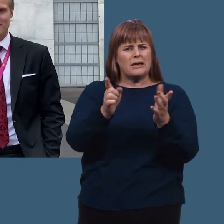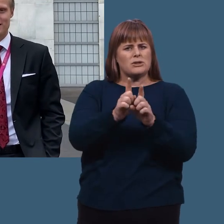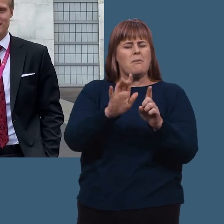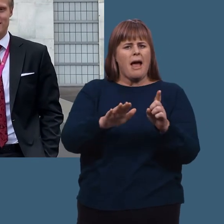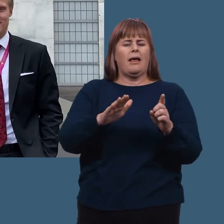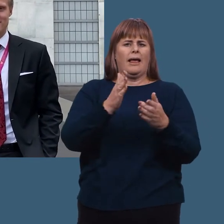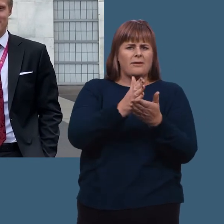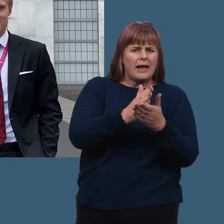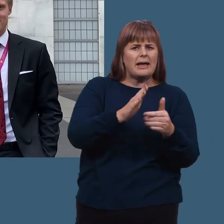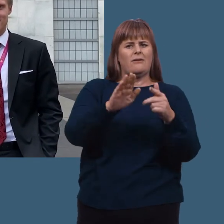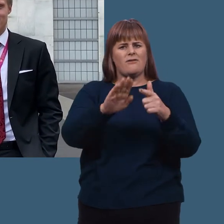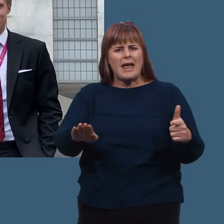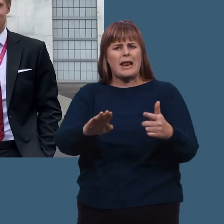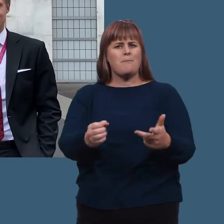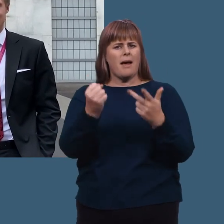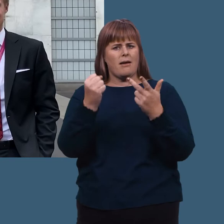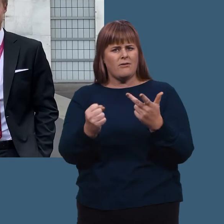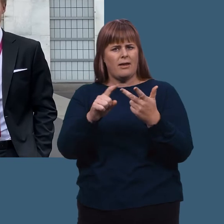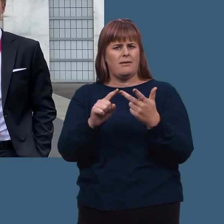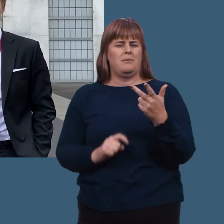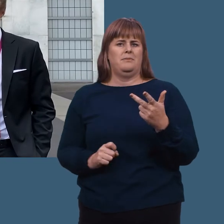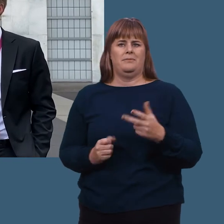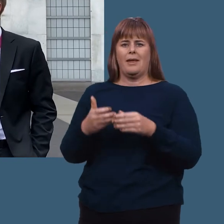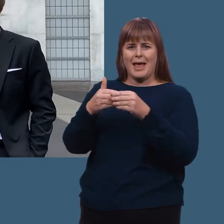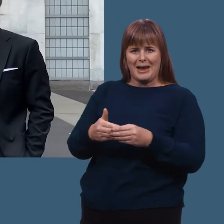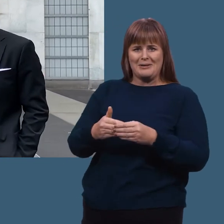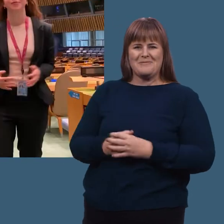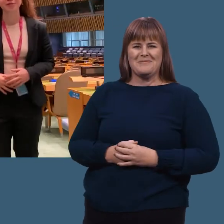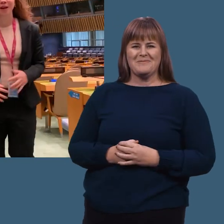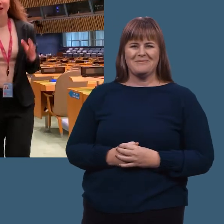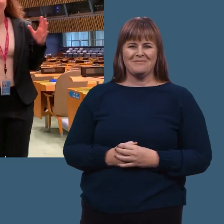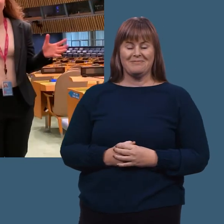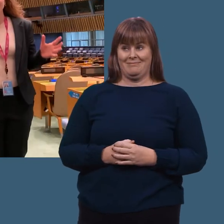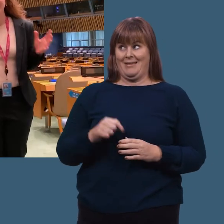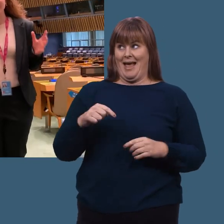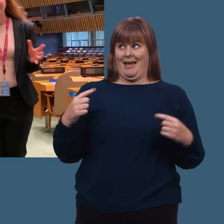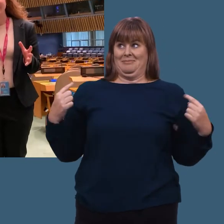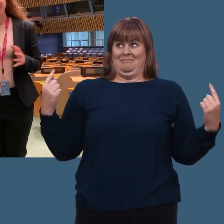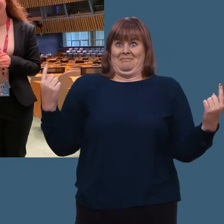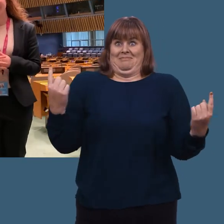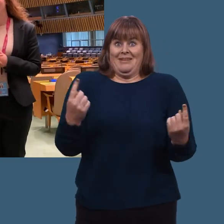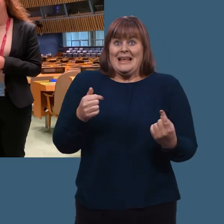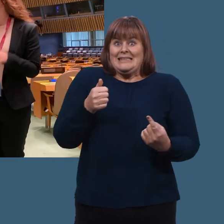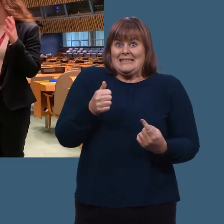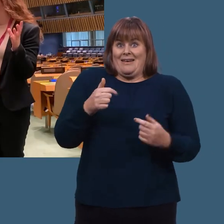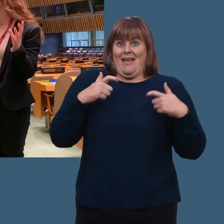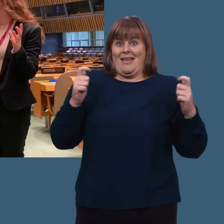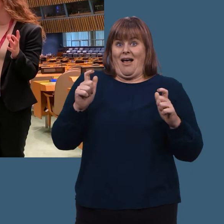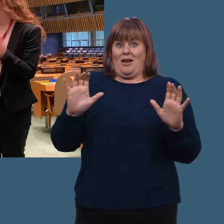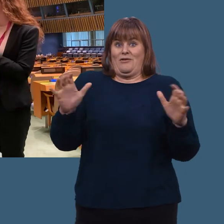utferdig, fredelig og bærekraftig. Enig. Nå står vi inne i selve